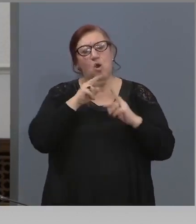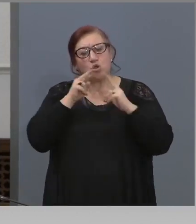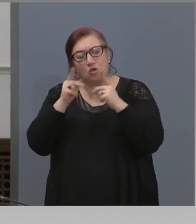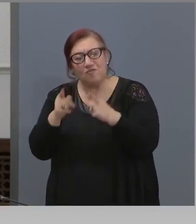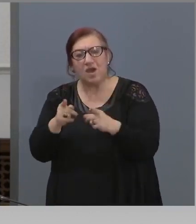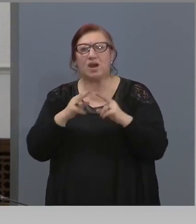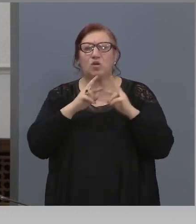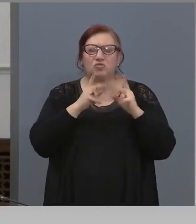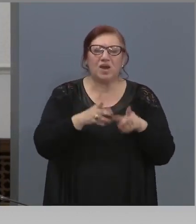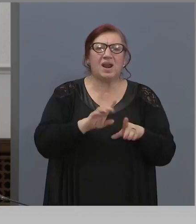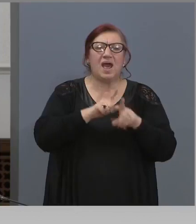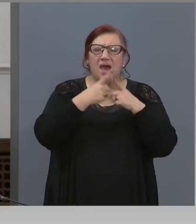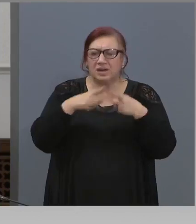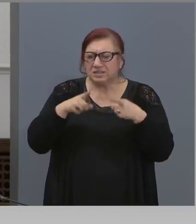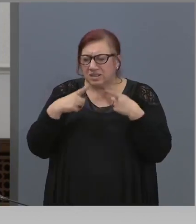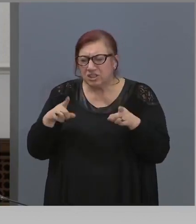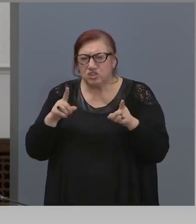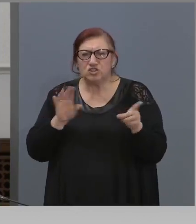Във всякакво естество.